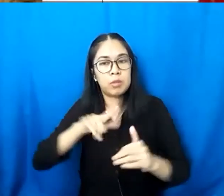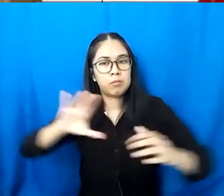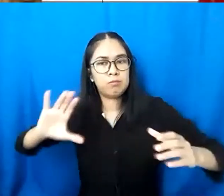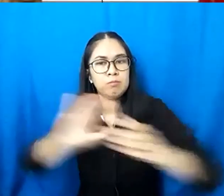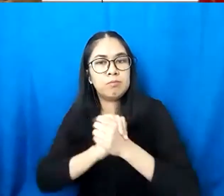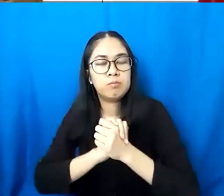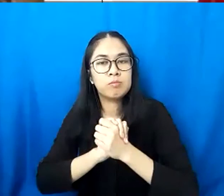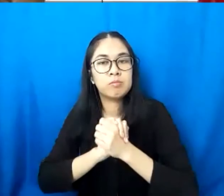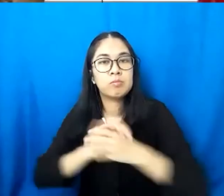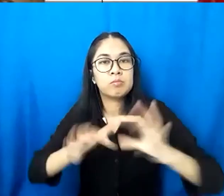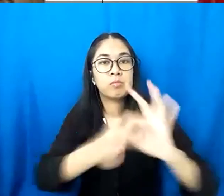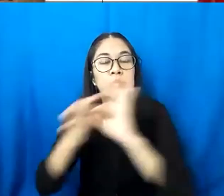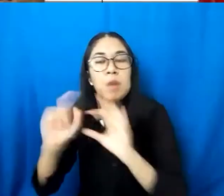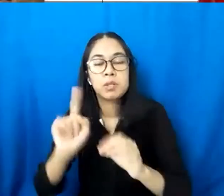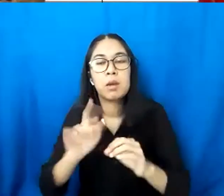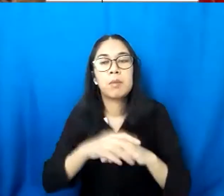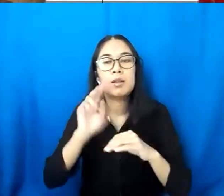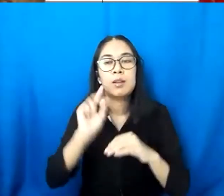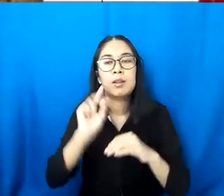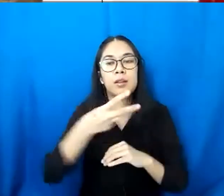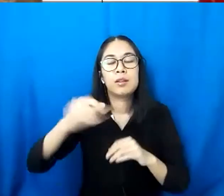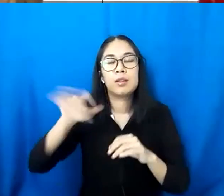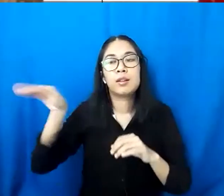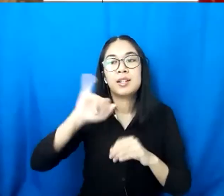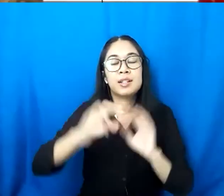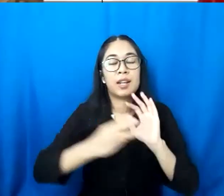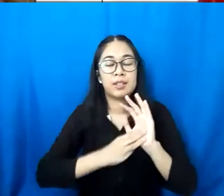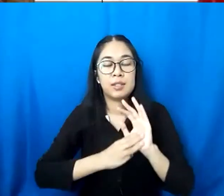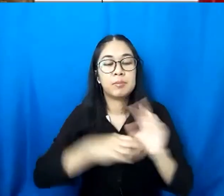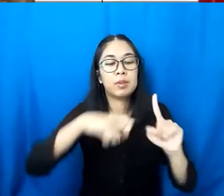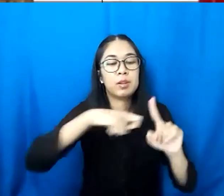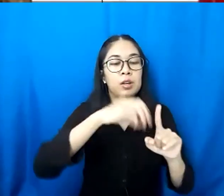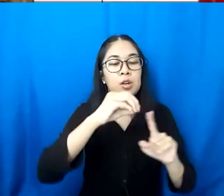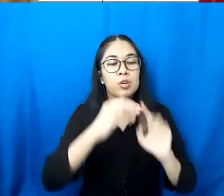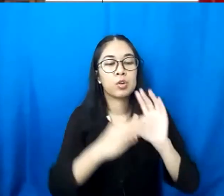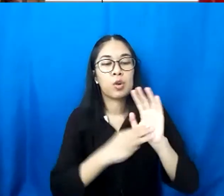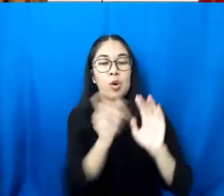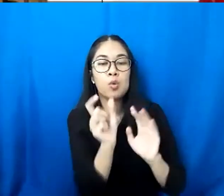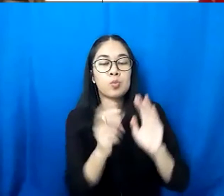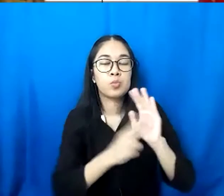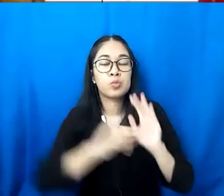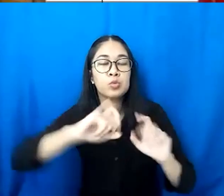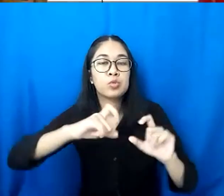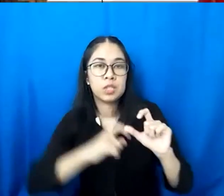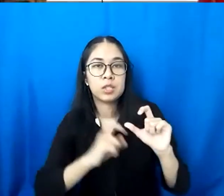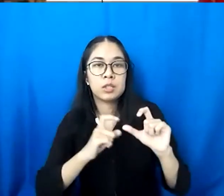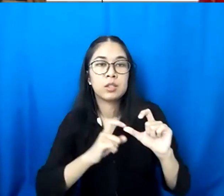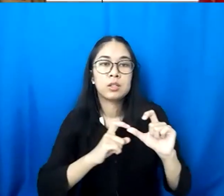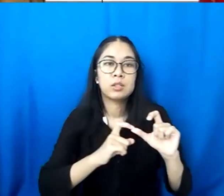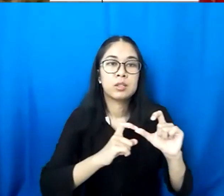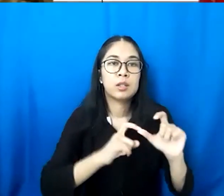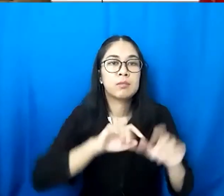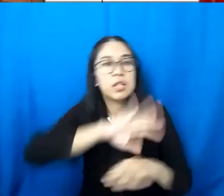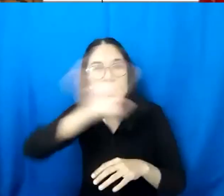dibawah rezim sosial rezim komunis dia tidak ada isi lambalelo itu semua wajib